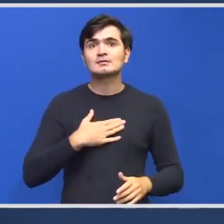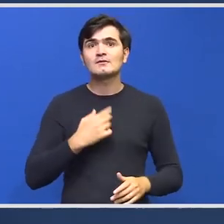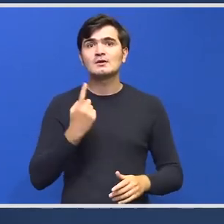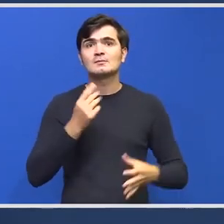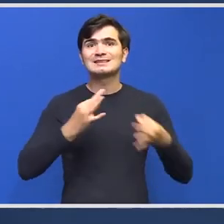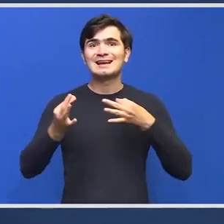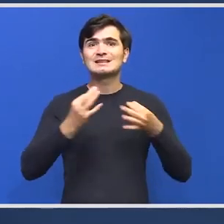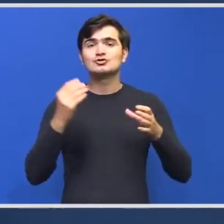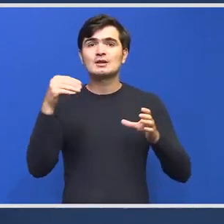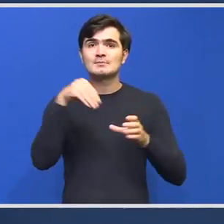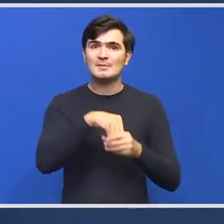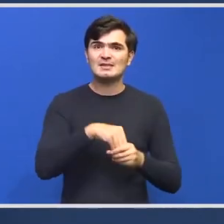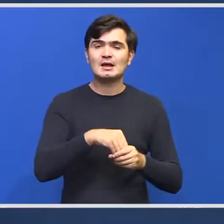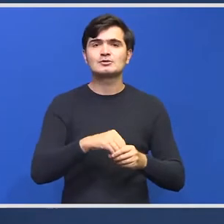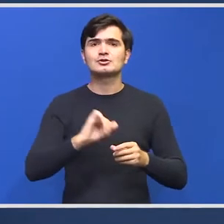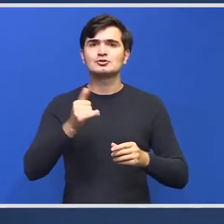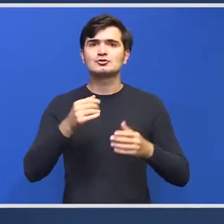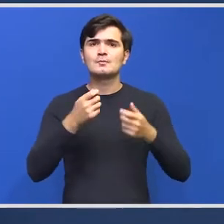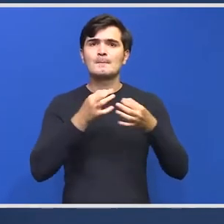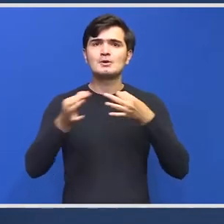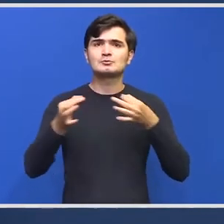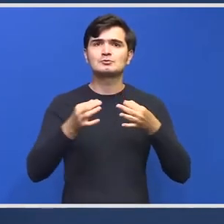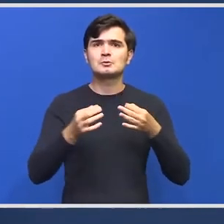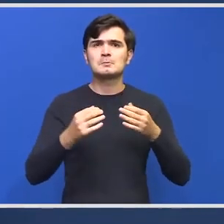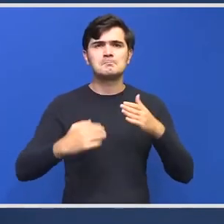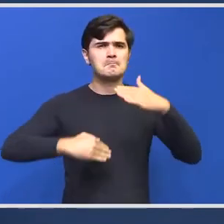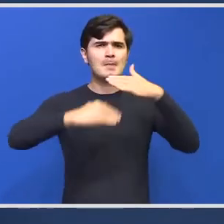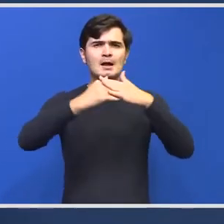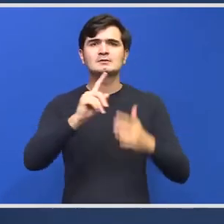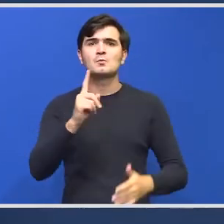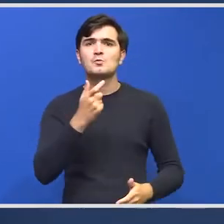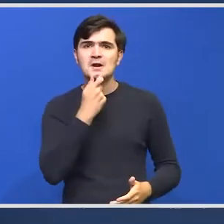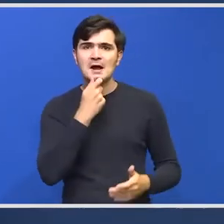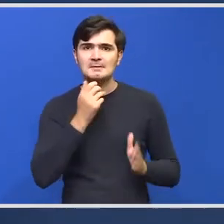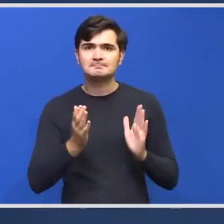strategie implementată și cu măsuri în cel mult un an de zile.